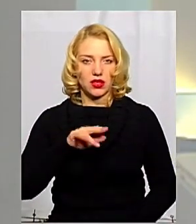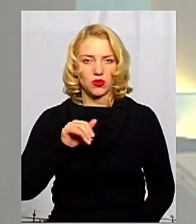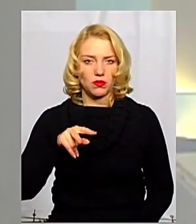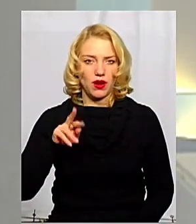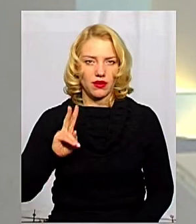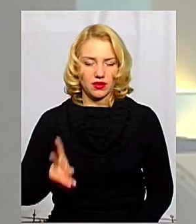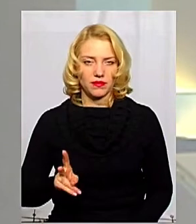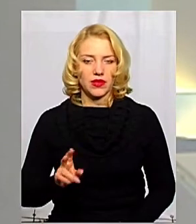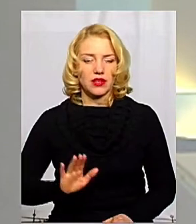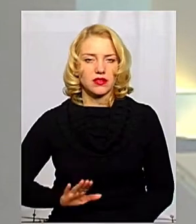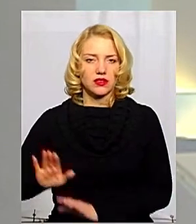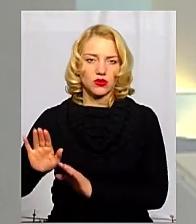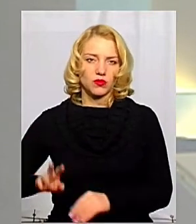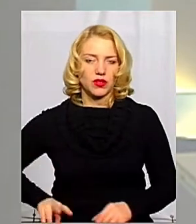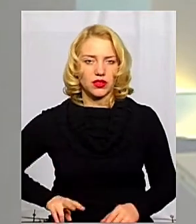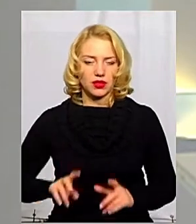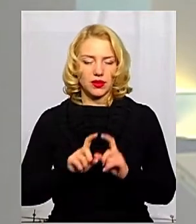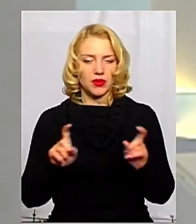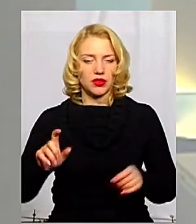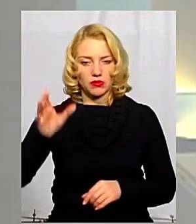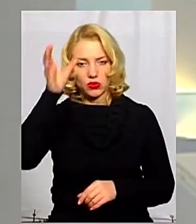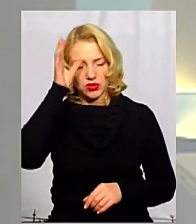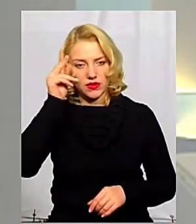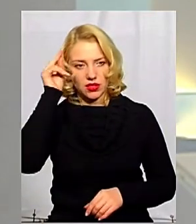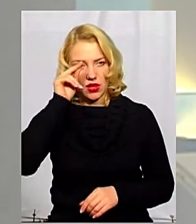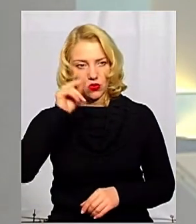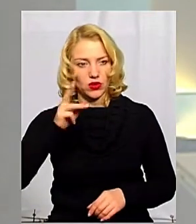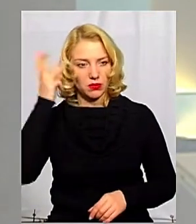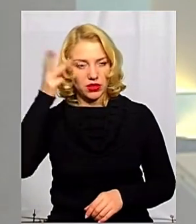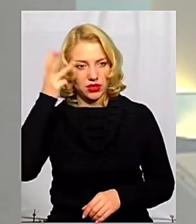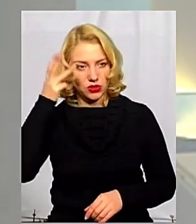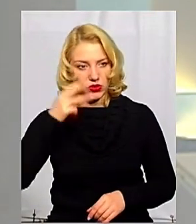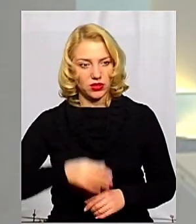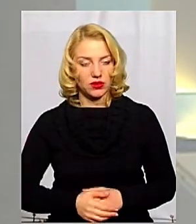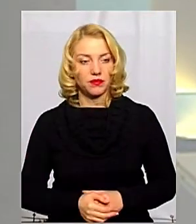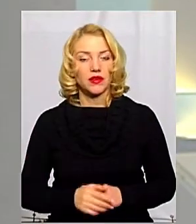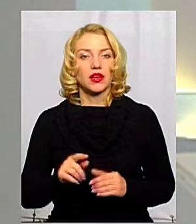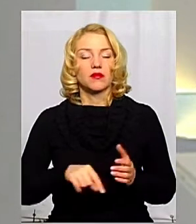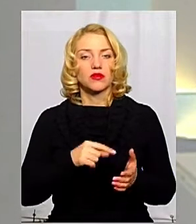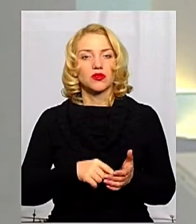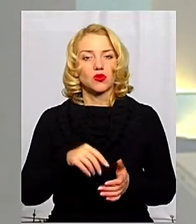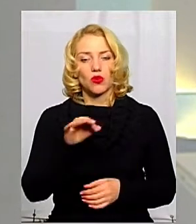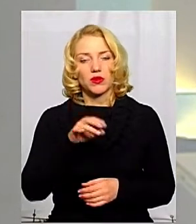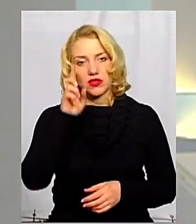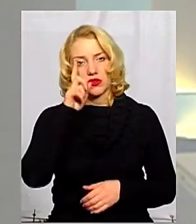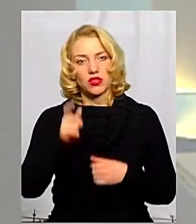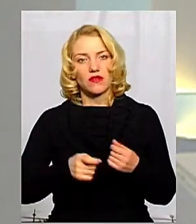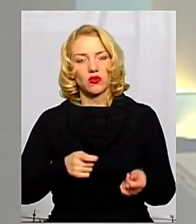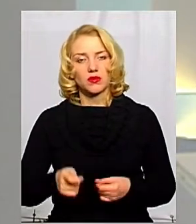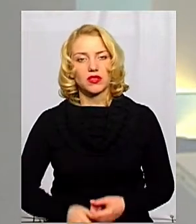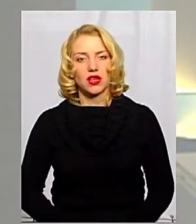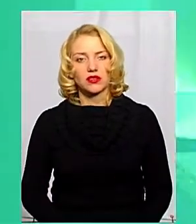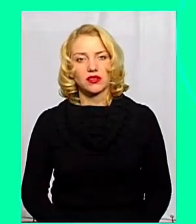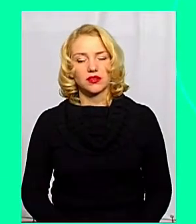Дупляк, заступниця директора Департаменту освіти і науки Хмельницької обласної державної адміністрації.